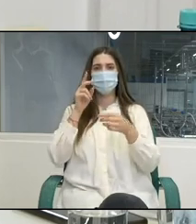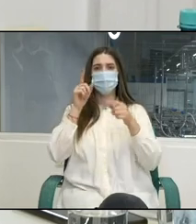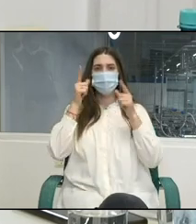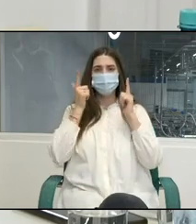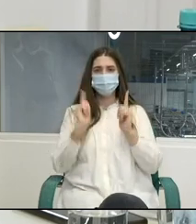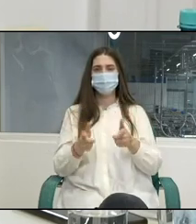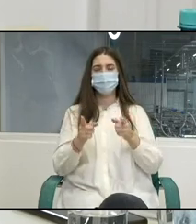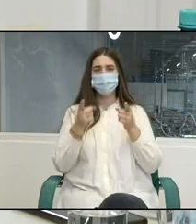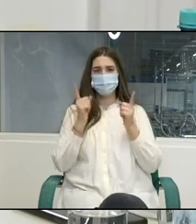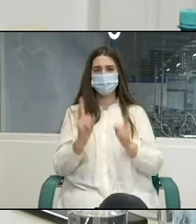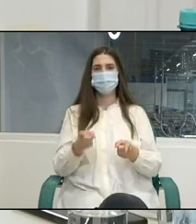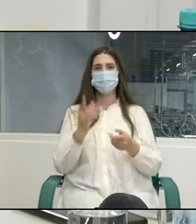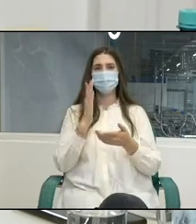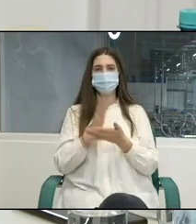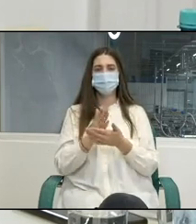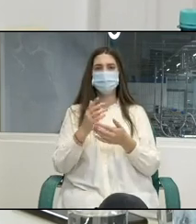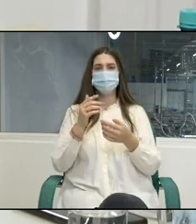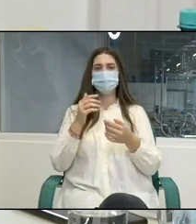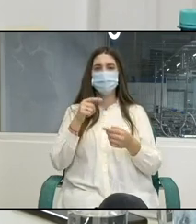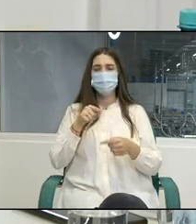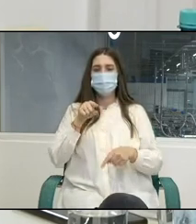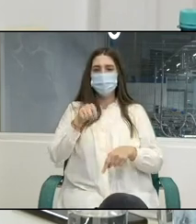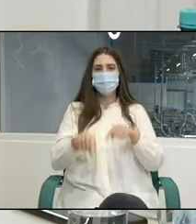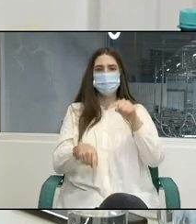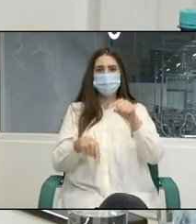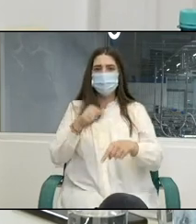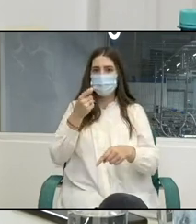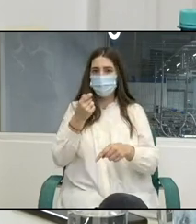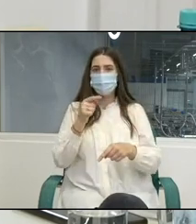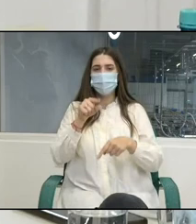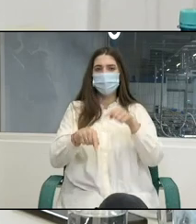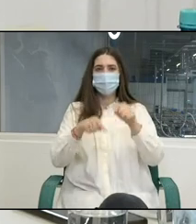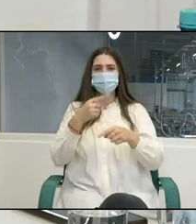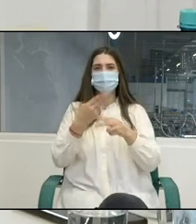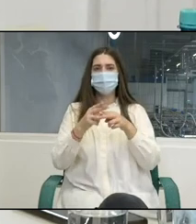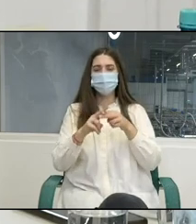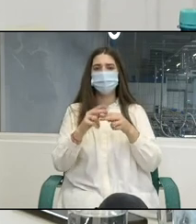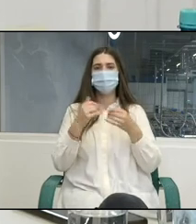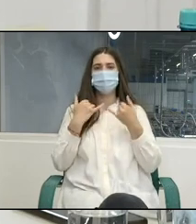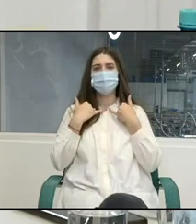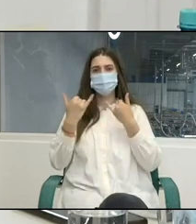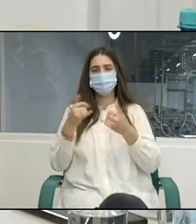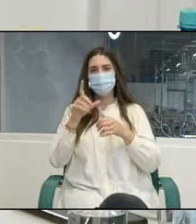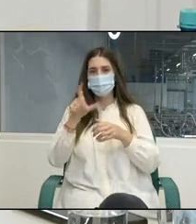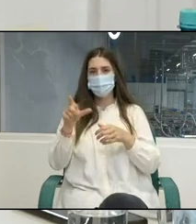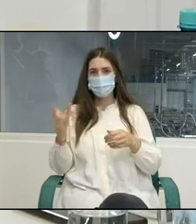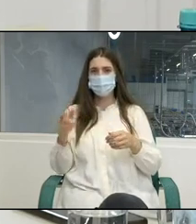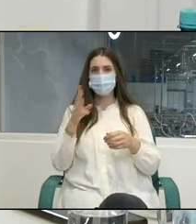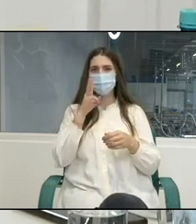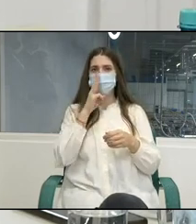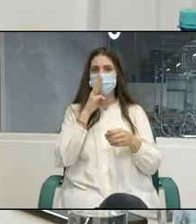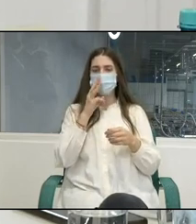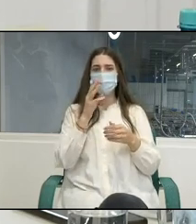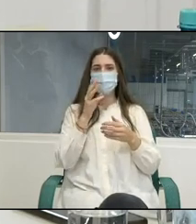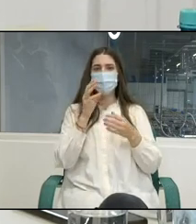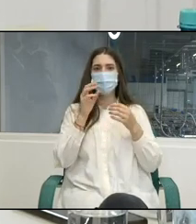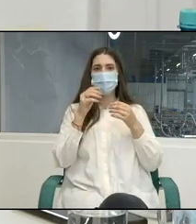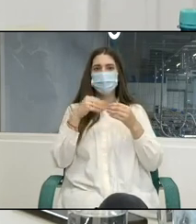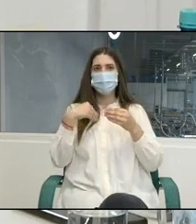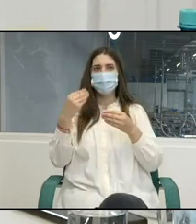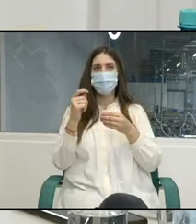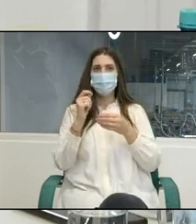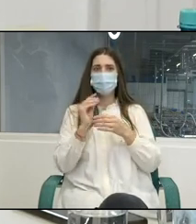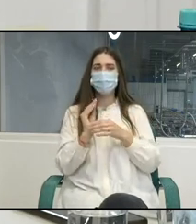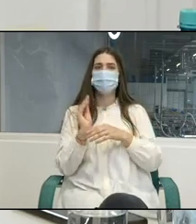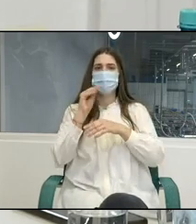în cazul de față este vorba despre peste 400 de mii de pensionari noi am susținut lucrul acesta și în continuare noi ca